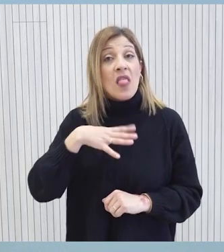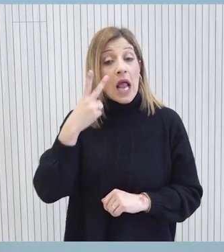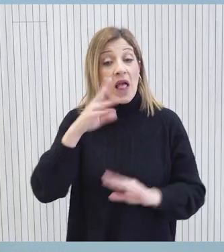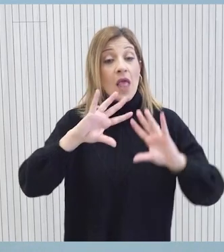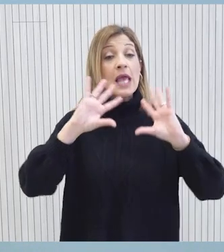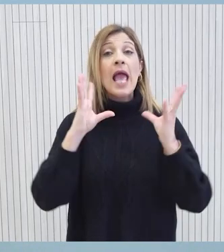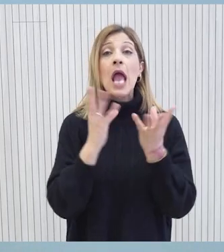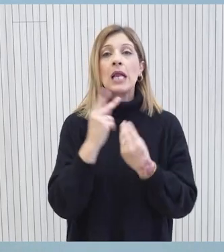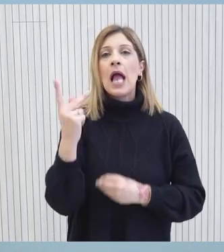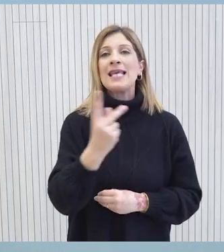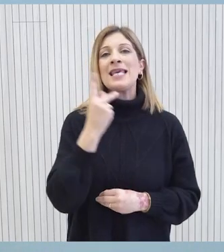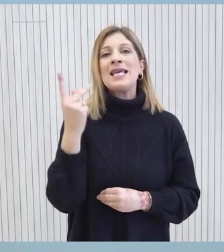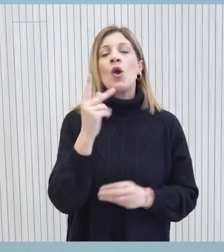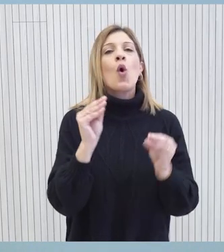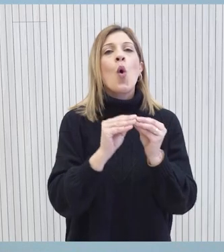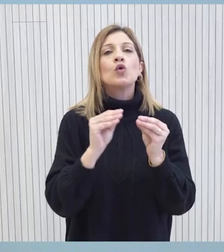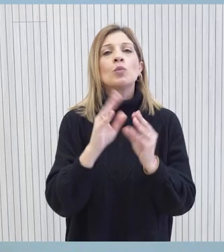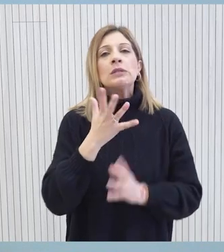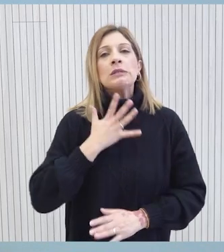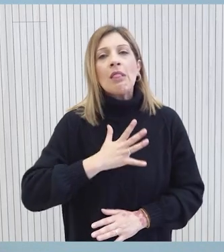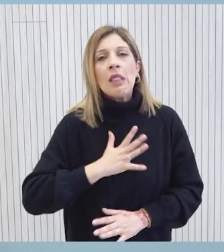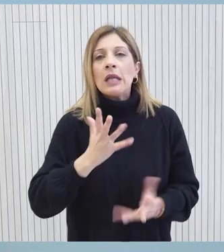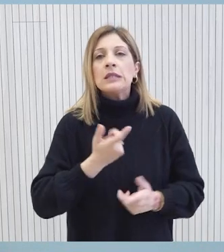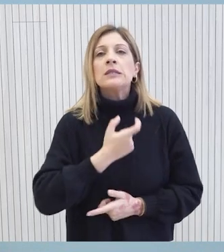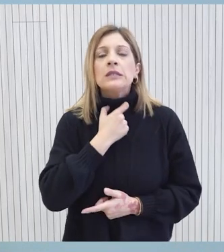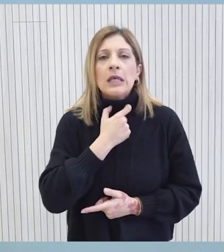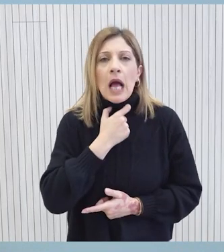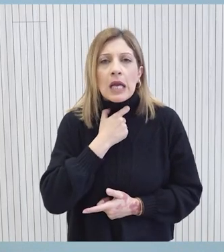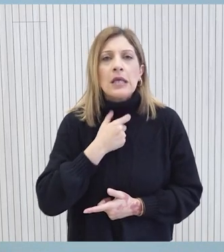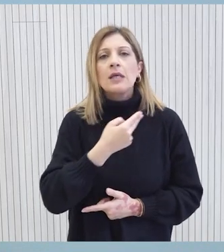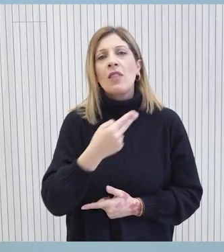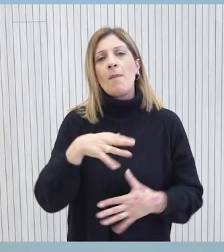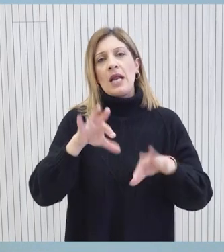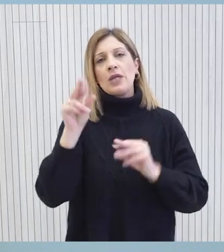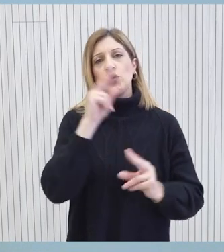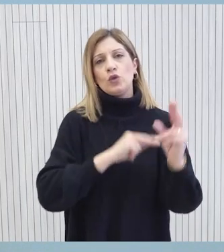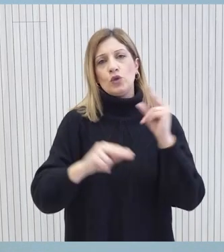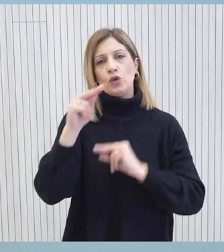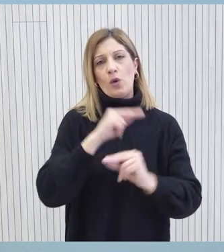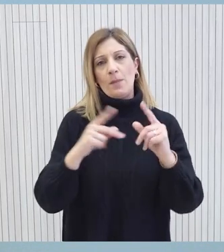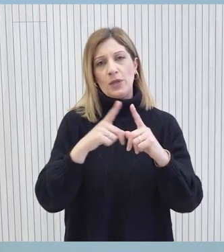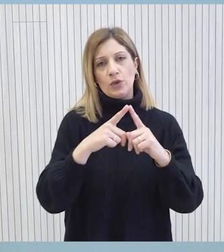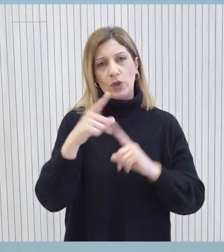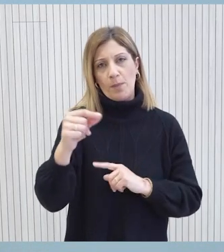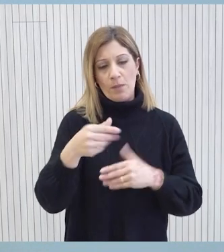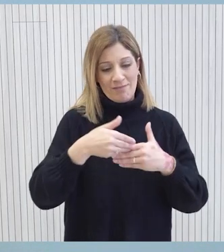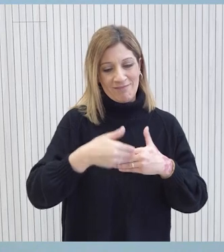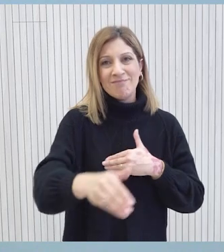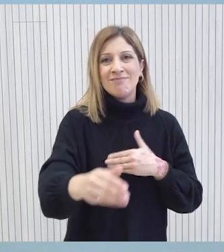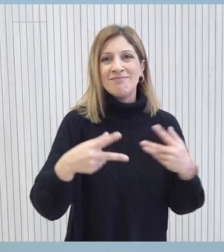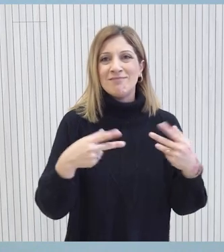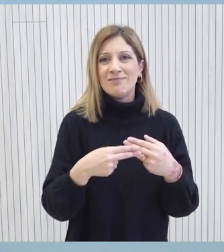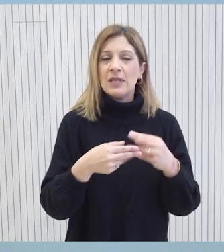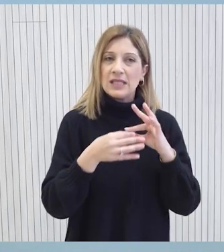αίσθημα της κοινωνίας των πολιτών, σύμφωνα και σε σχέση με τις προϋποθέσεις για πανέραξεων διαπραγματεύσεων από το σημείο που έχουν διακοπεί.